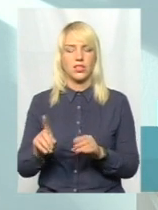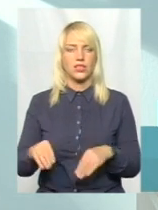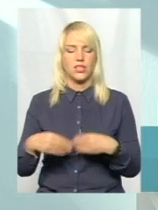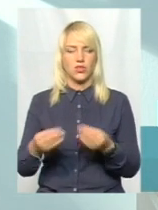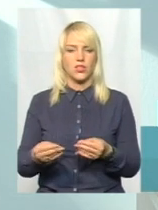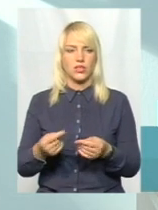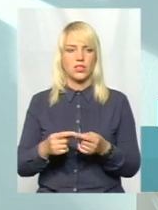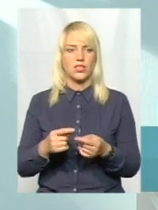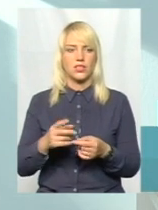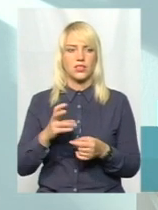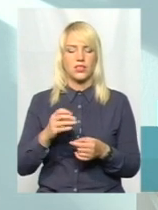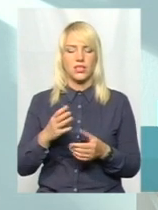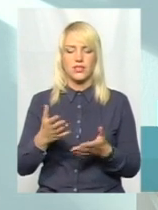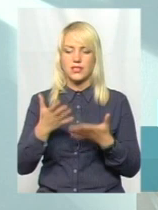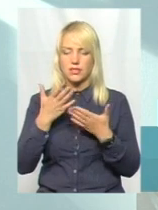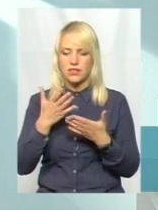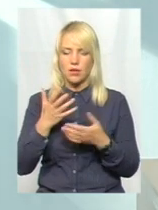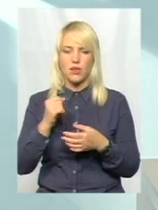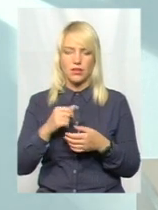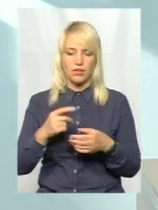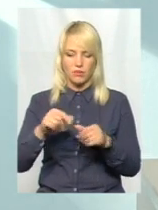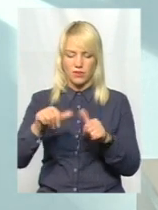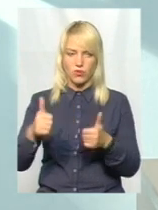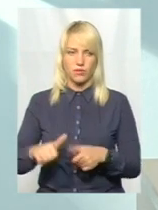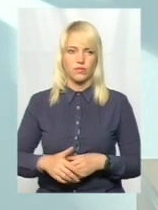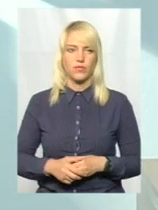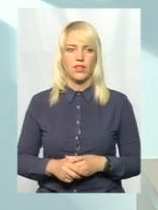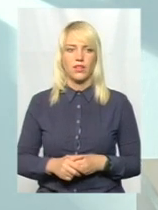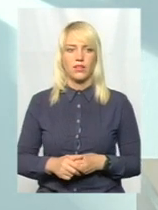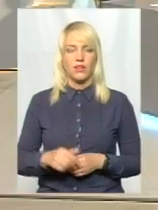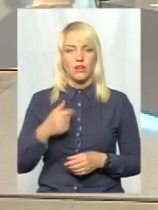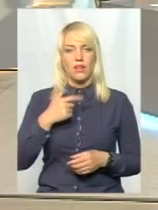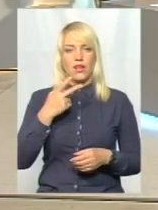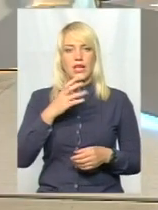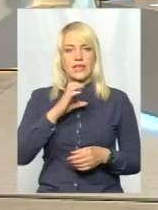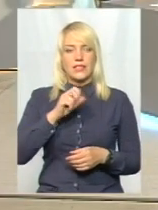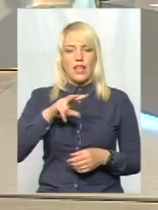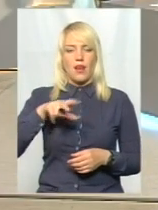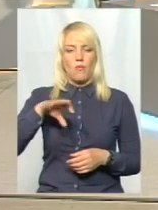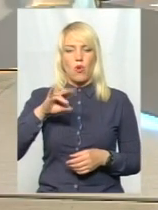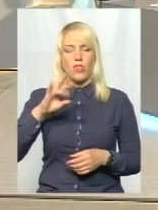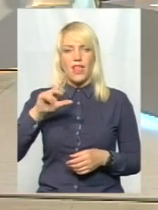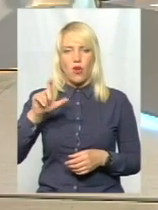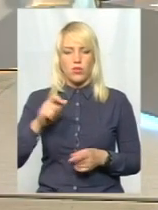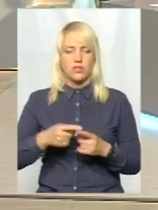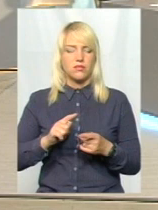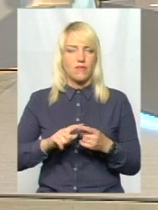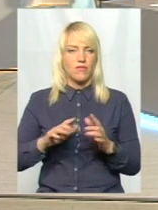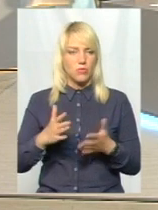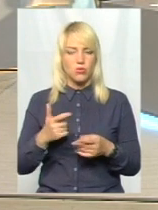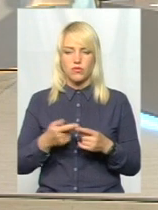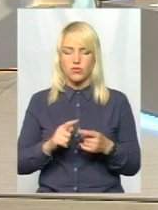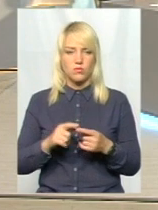зовнішнім виглядом. Але не у випадку сальмонеліозу. Ви знаєте, так, у випадку сальмонеліозу тут, на жаль, ми від цього не